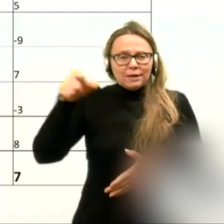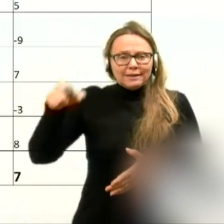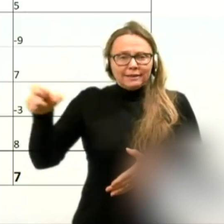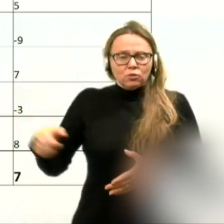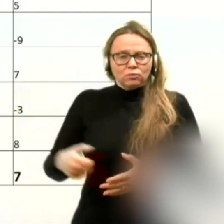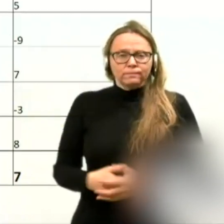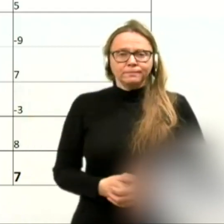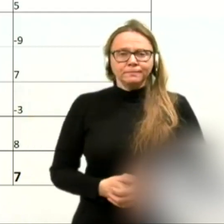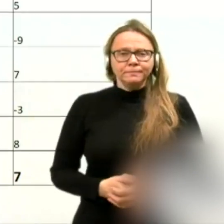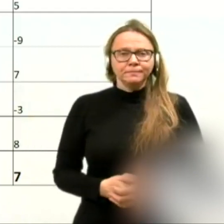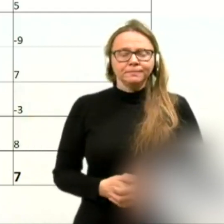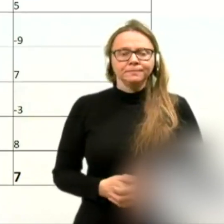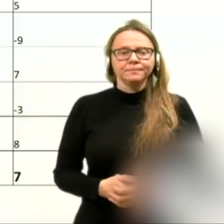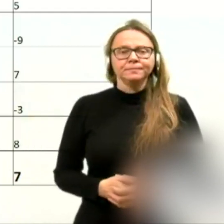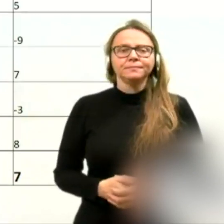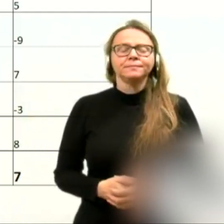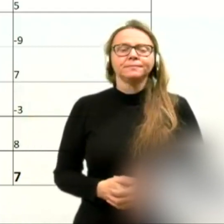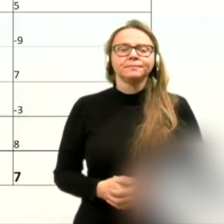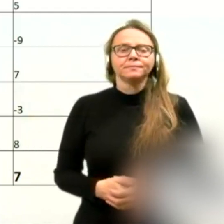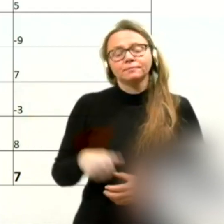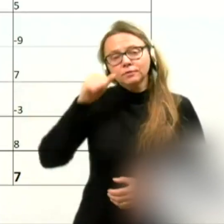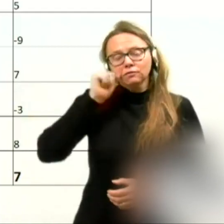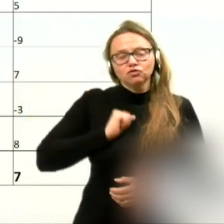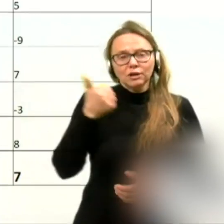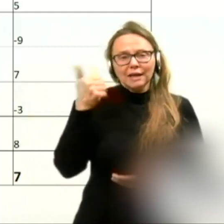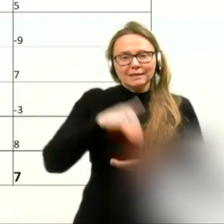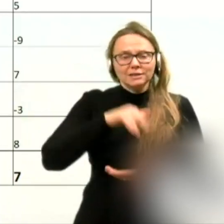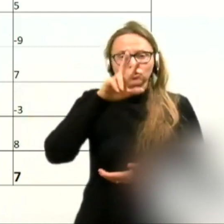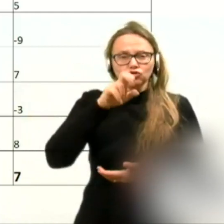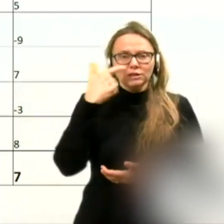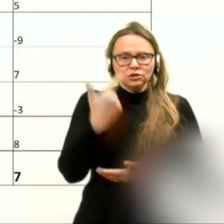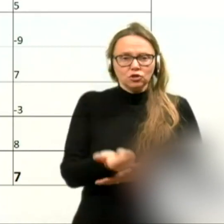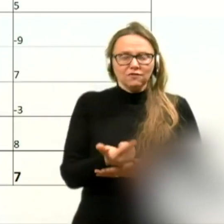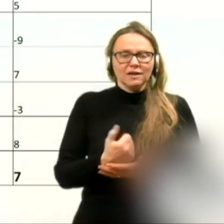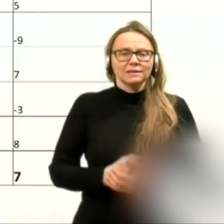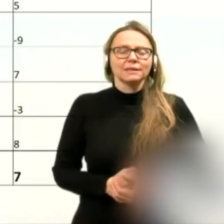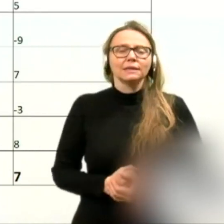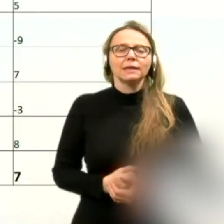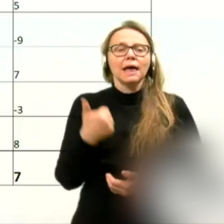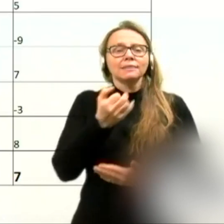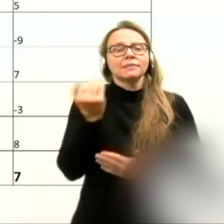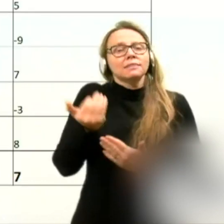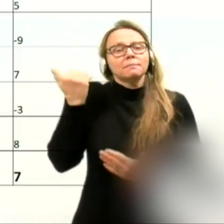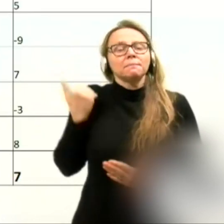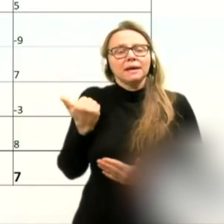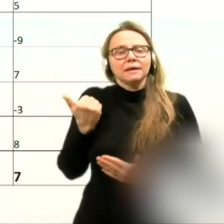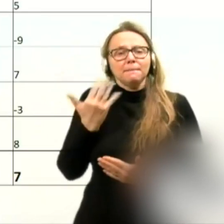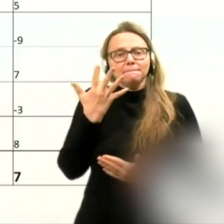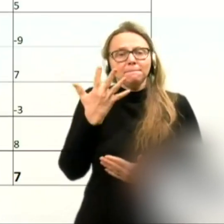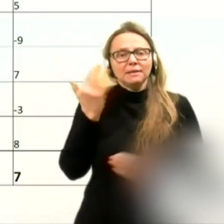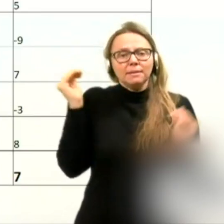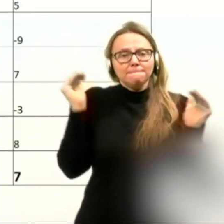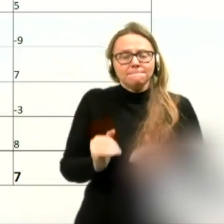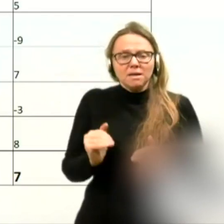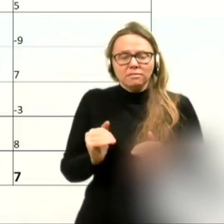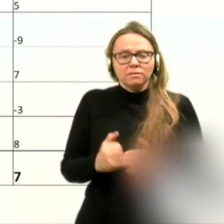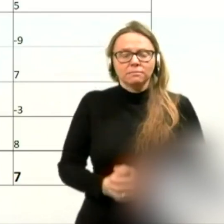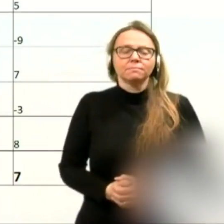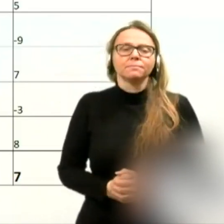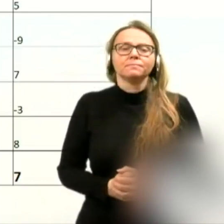včeraj je 1420, dan predtem, pet manj.